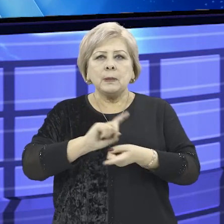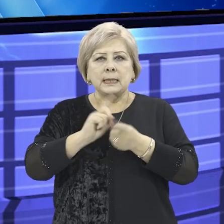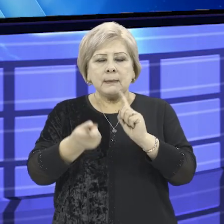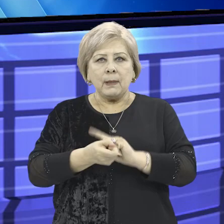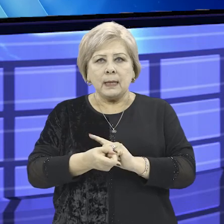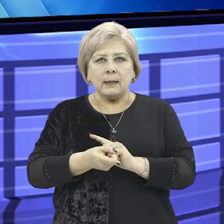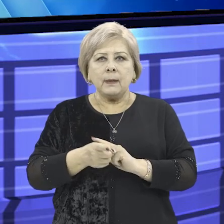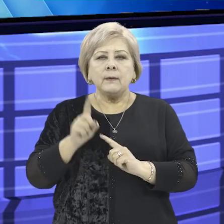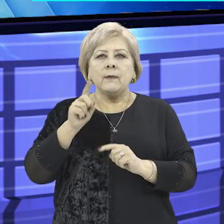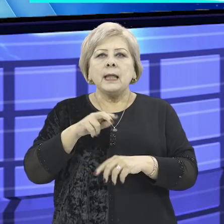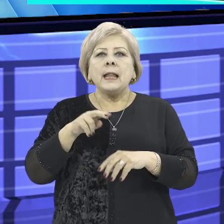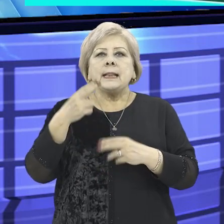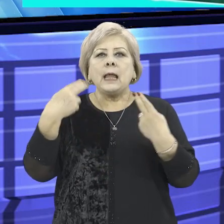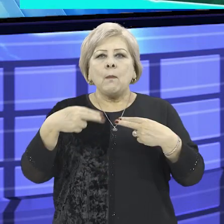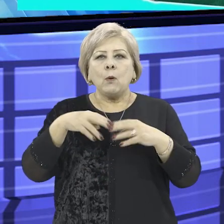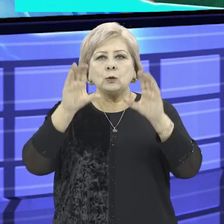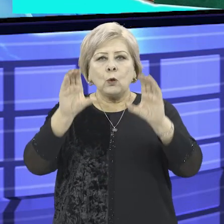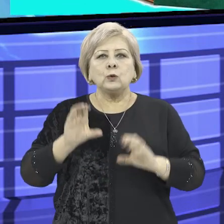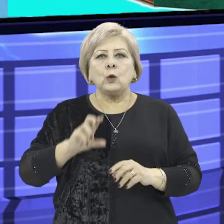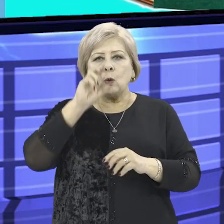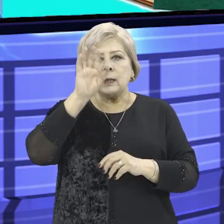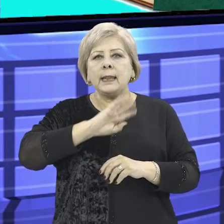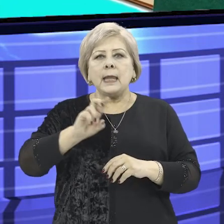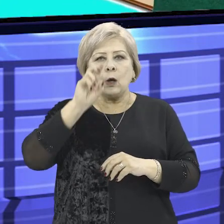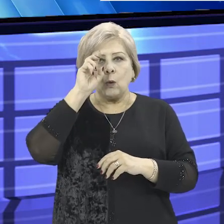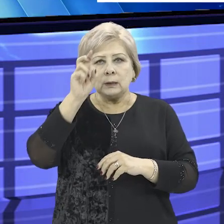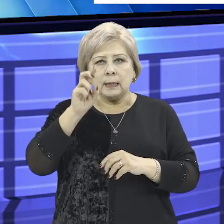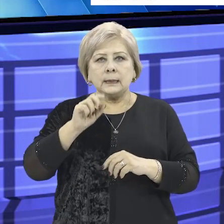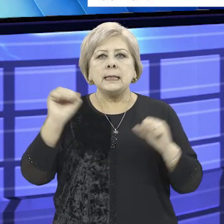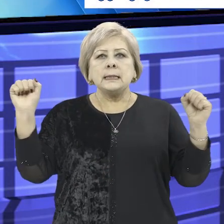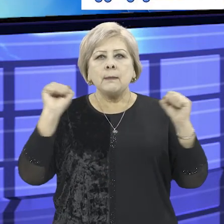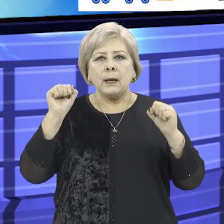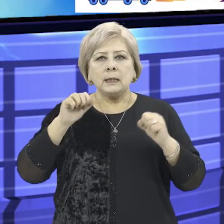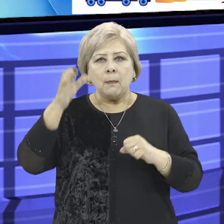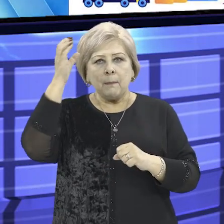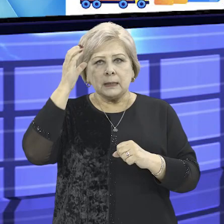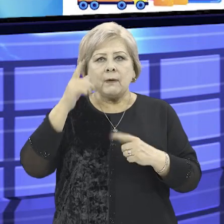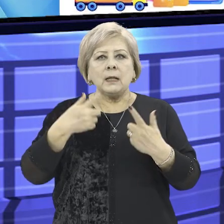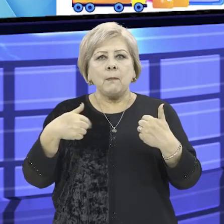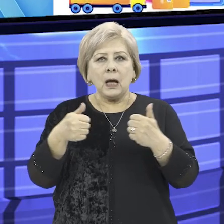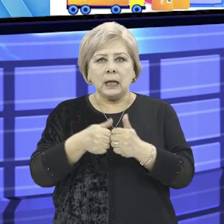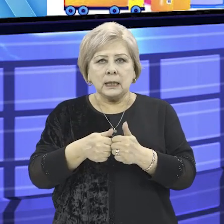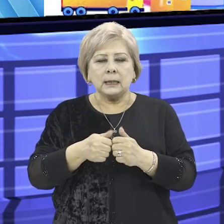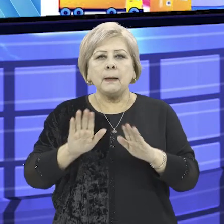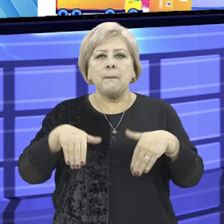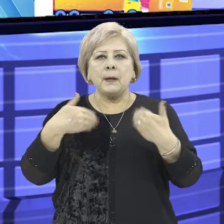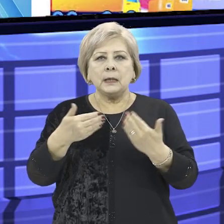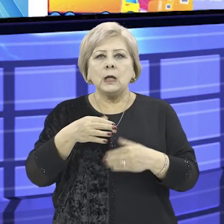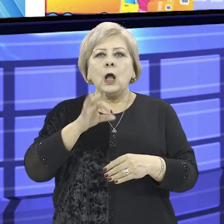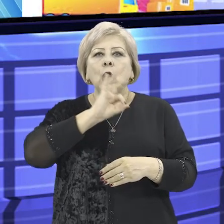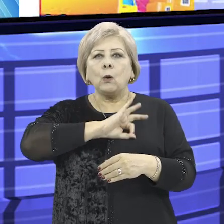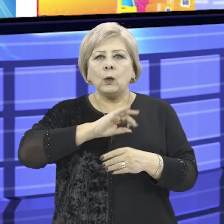внесенным изменениям в Таможенный кодекс государственным и негосударственным спортивно-образовательным организациям